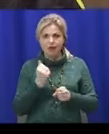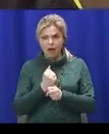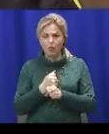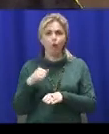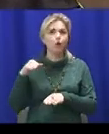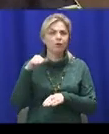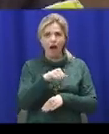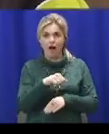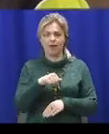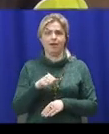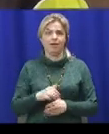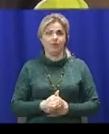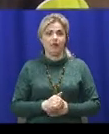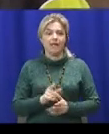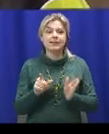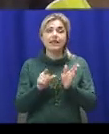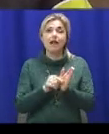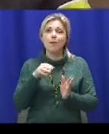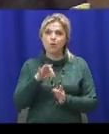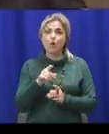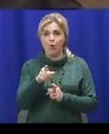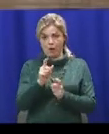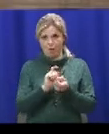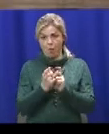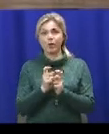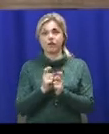ти з кимось боришся.